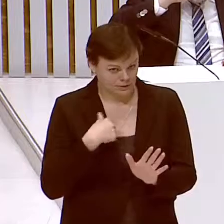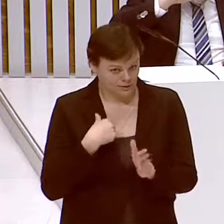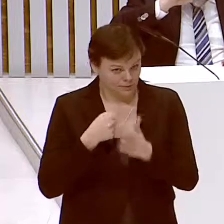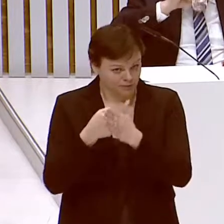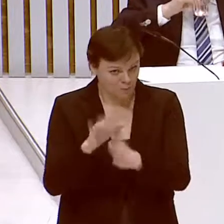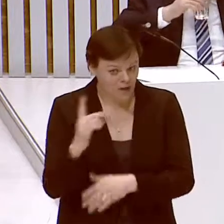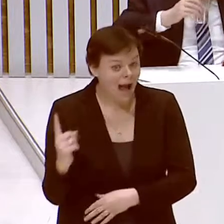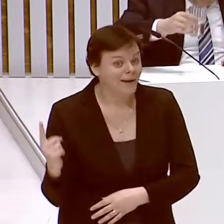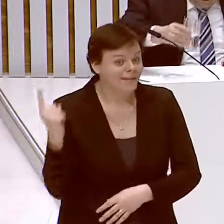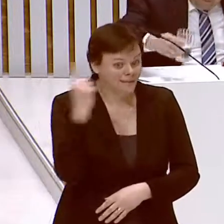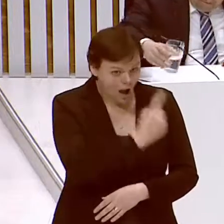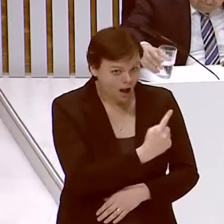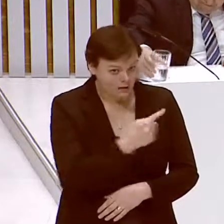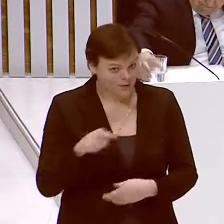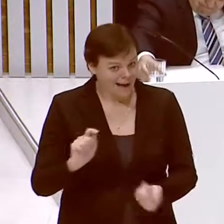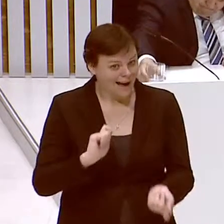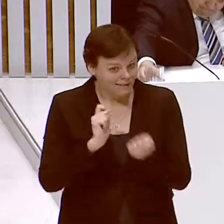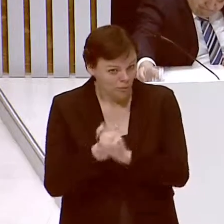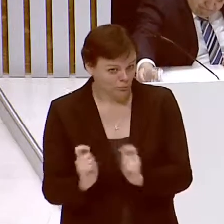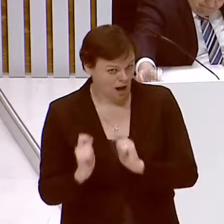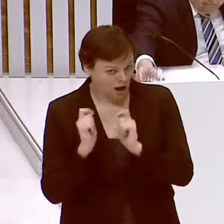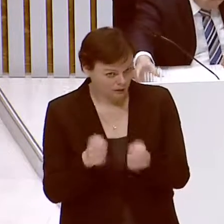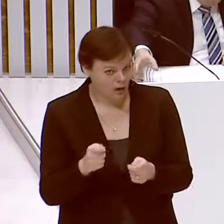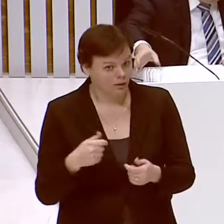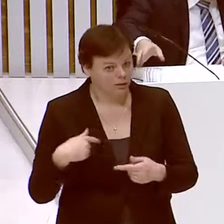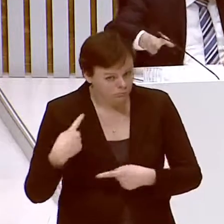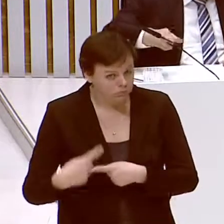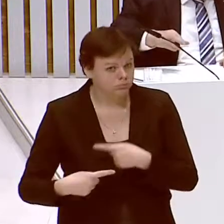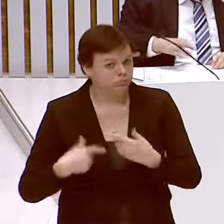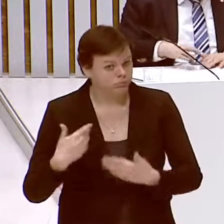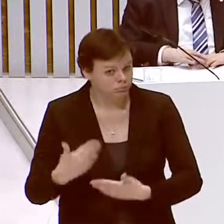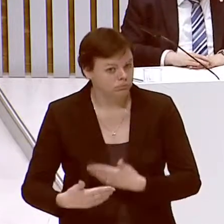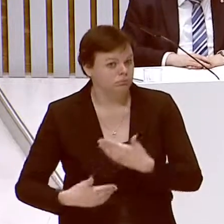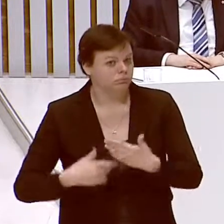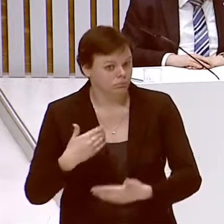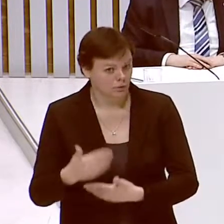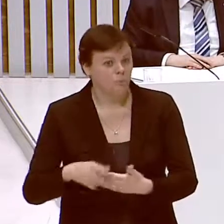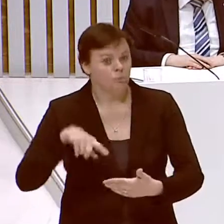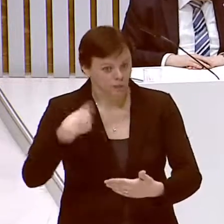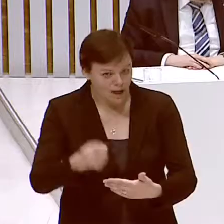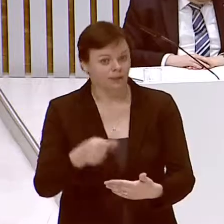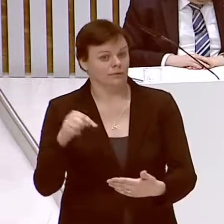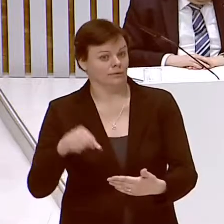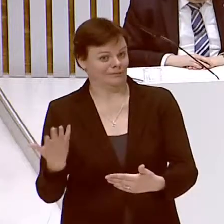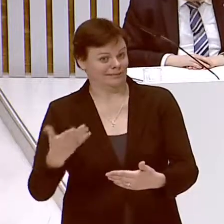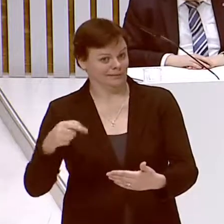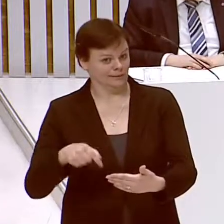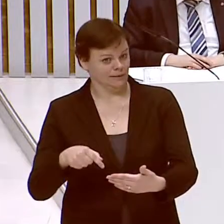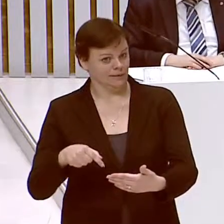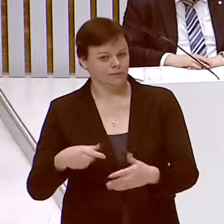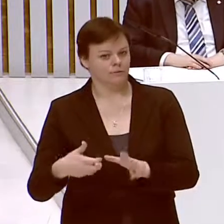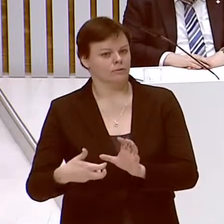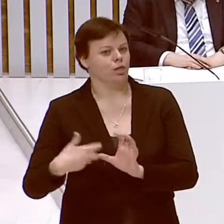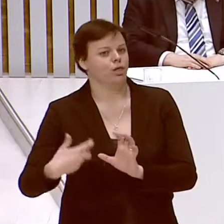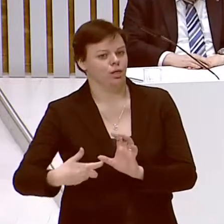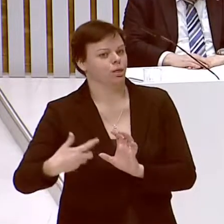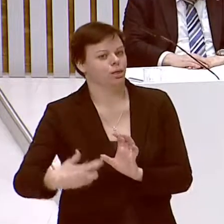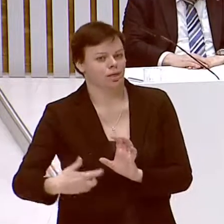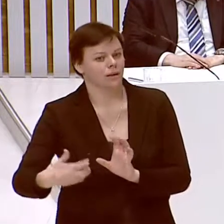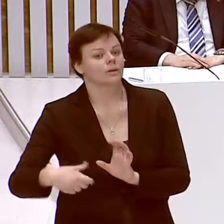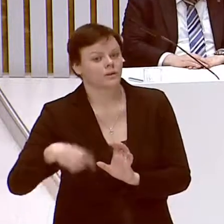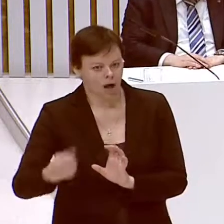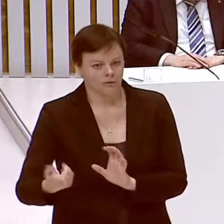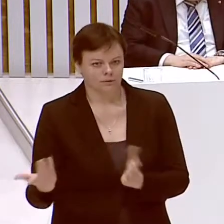Änderungsantrag auf den Weg zu bringen. Da nach diesen ganzen unnötigen Verzögerungen nun Strafzahlungen in